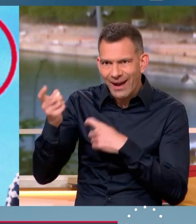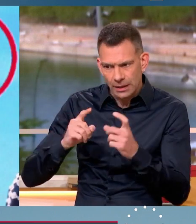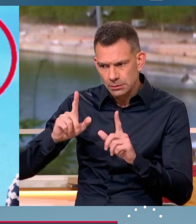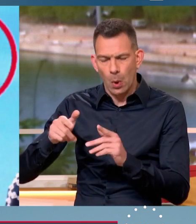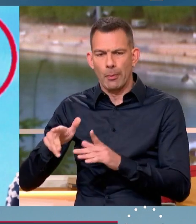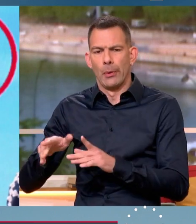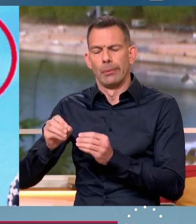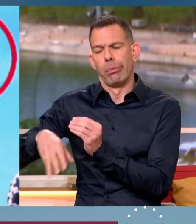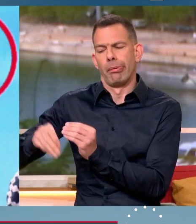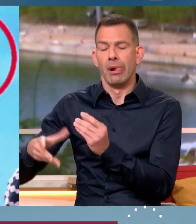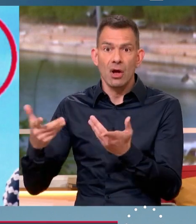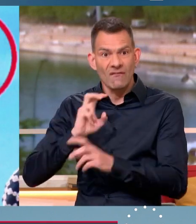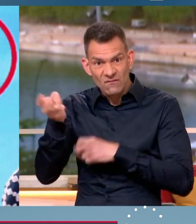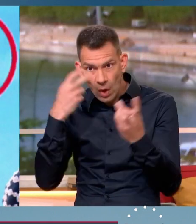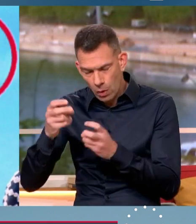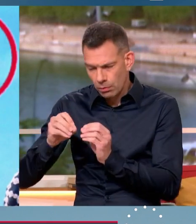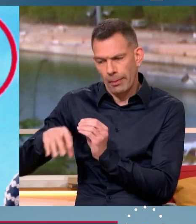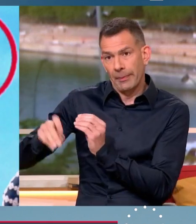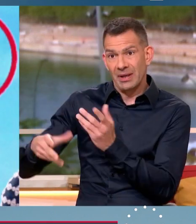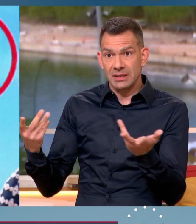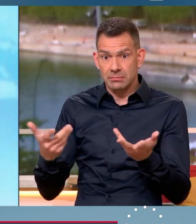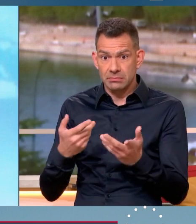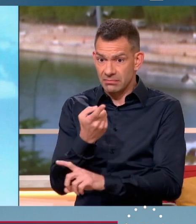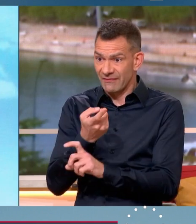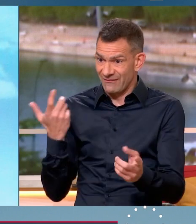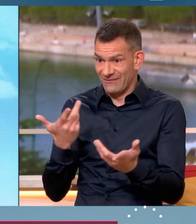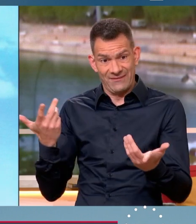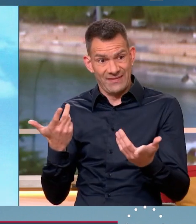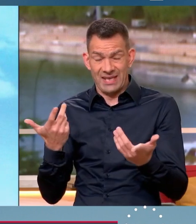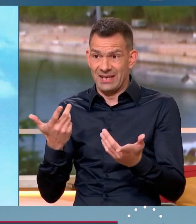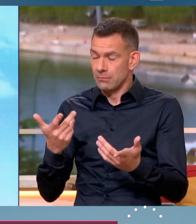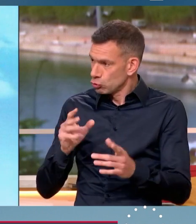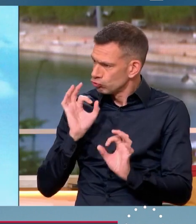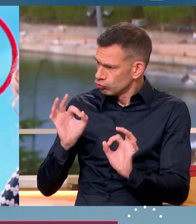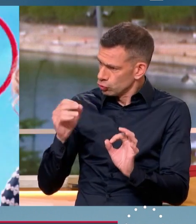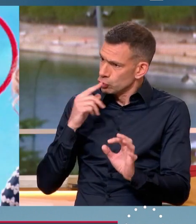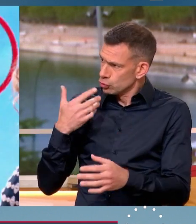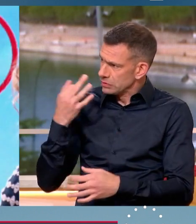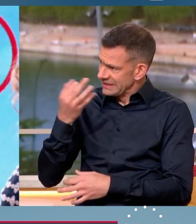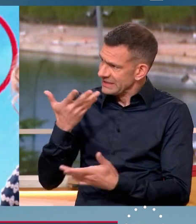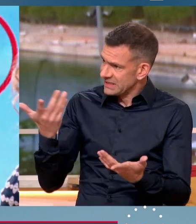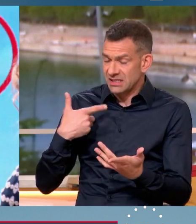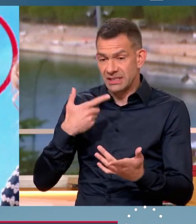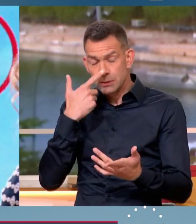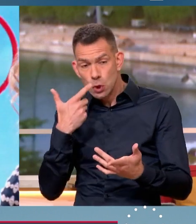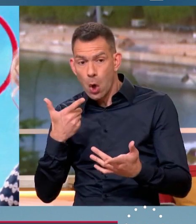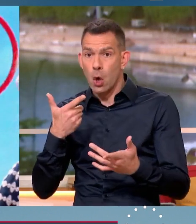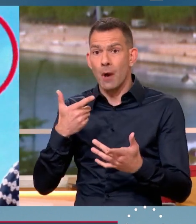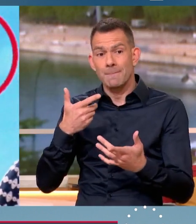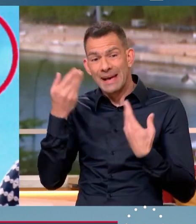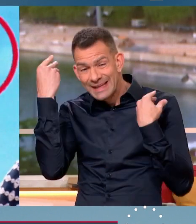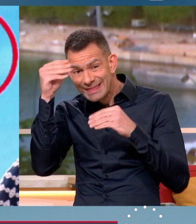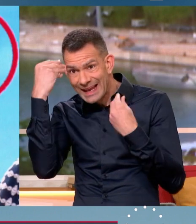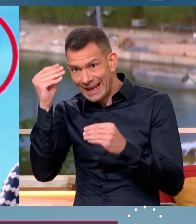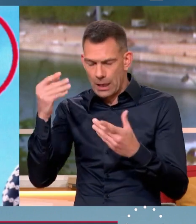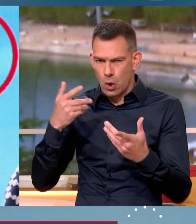qu'il y a eu des vols venant de ressortissants'est exprimé là-dessus, Eric Ciotti. Il a dit que nous étions sans doute un peu moins préparés contre une délinquance qui